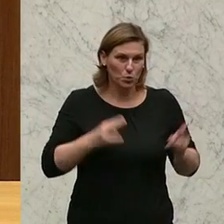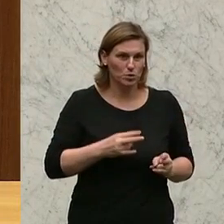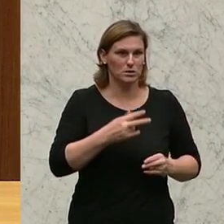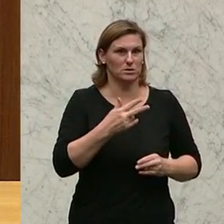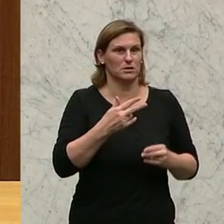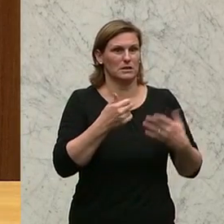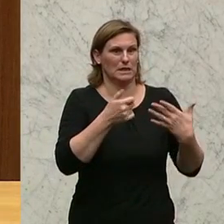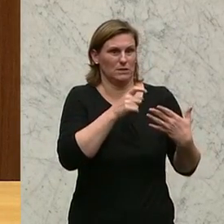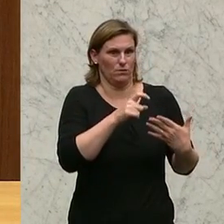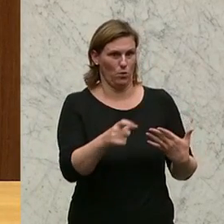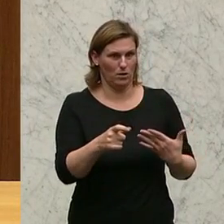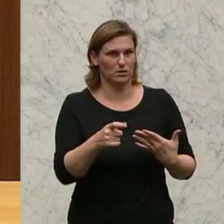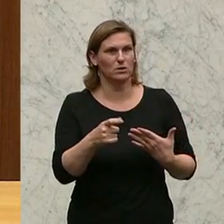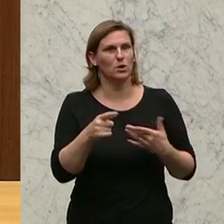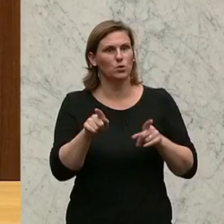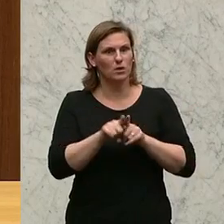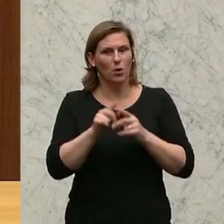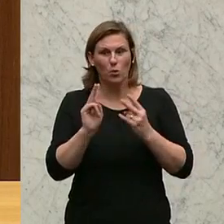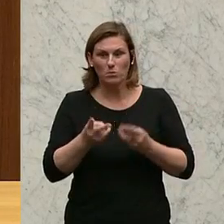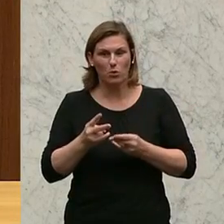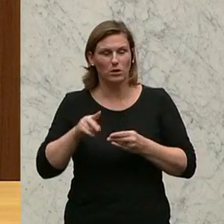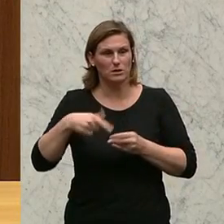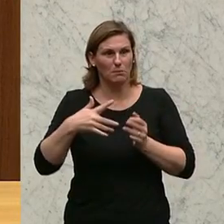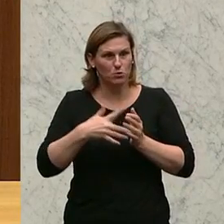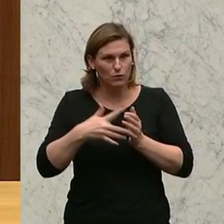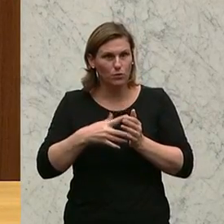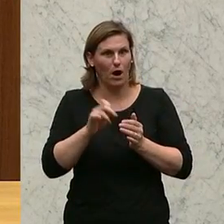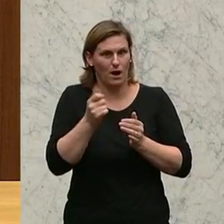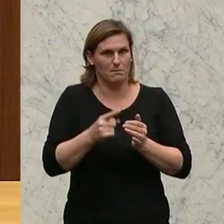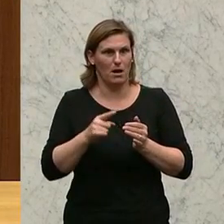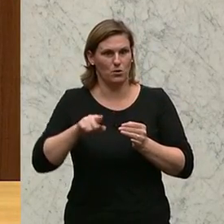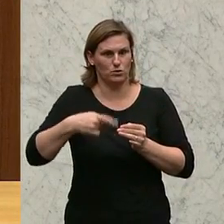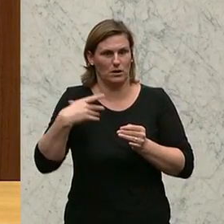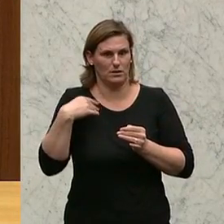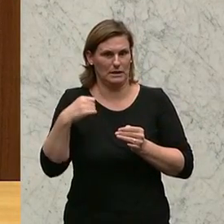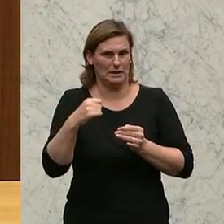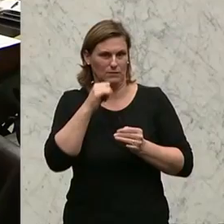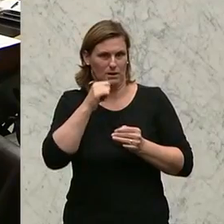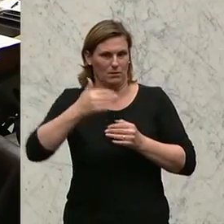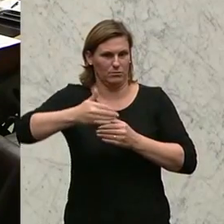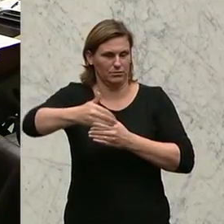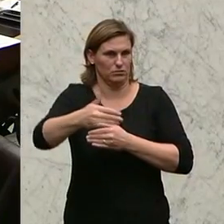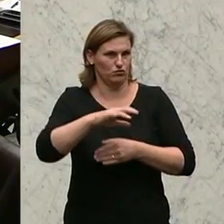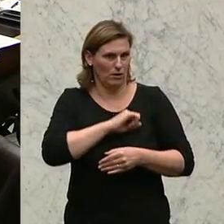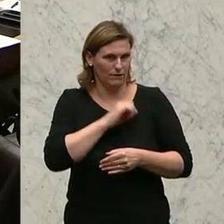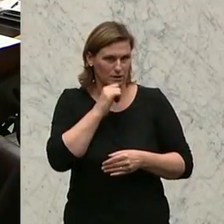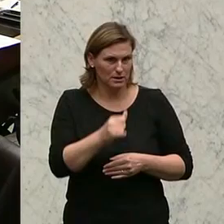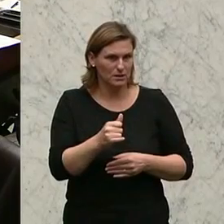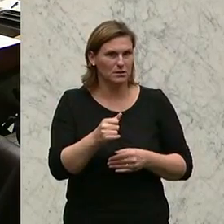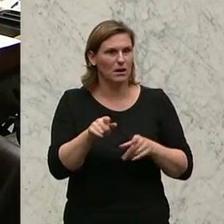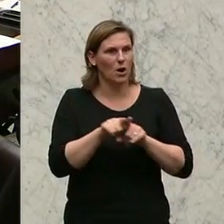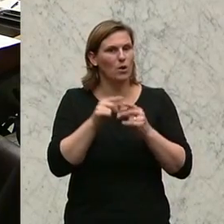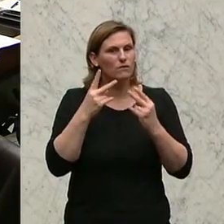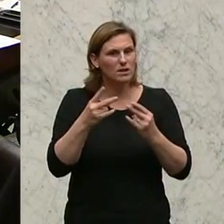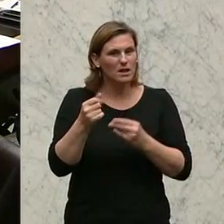geben könnte. Die Österreicher vertrauen dem Rechnungshof und wollen, dass dieses Organ gestärkt wird. Und dazu zählt